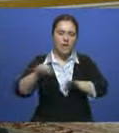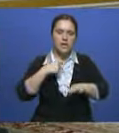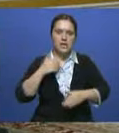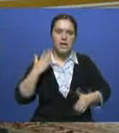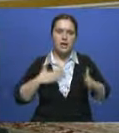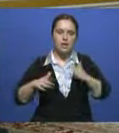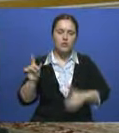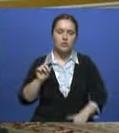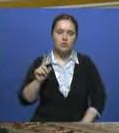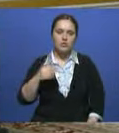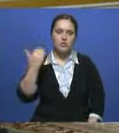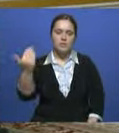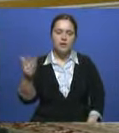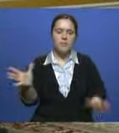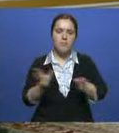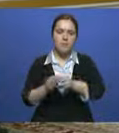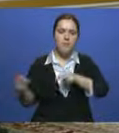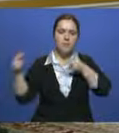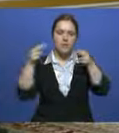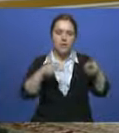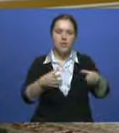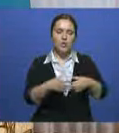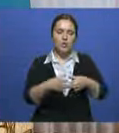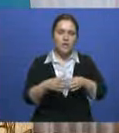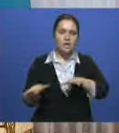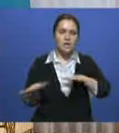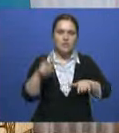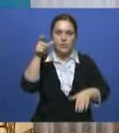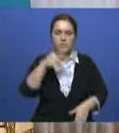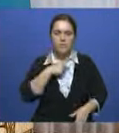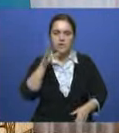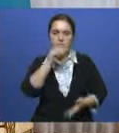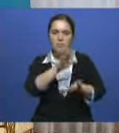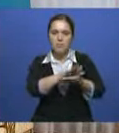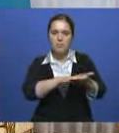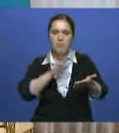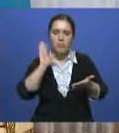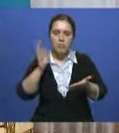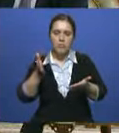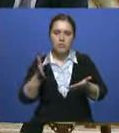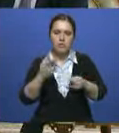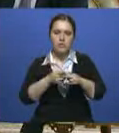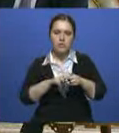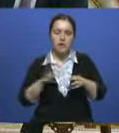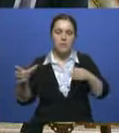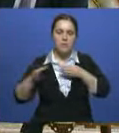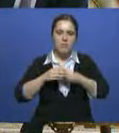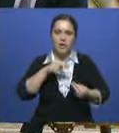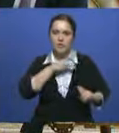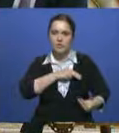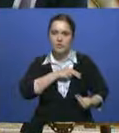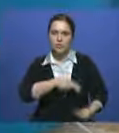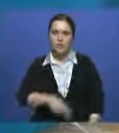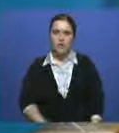вас сопровождает большая группа деловых людей. Мы сможем дальше продвинуть наши отношения. Франсуа